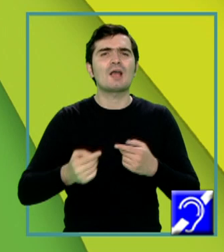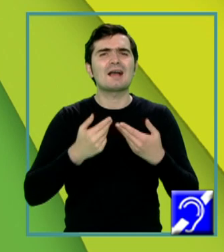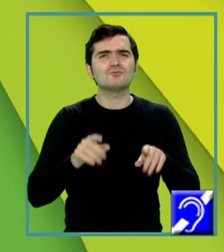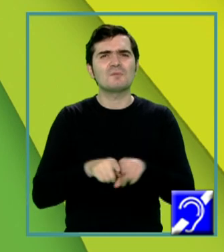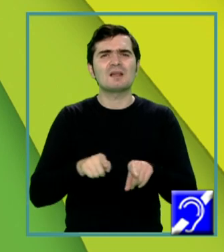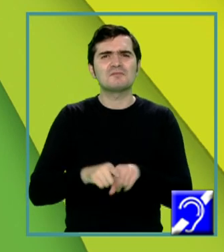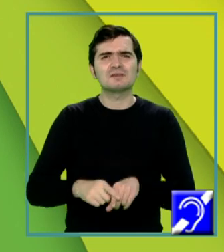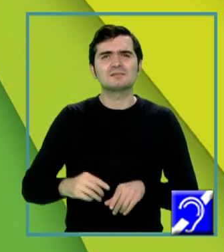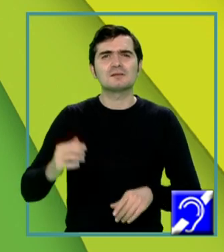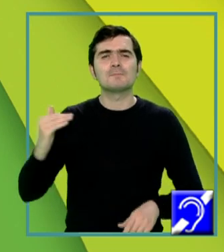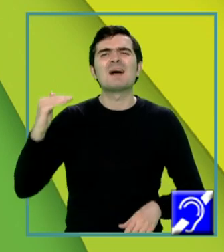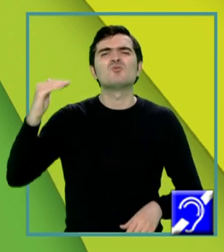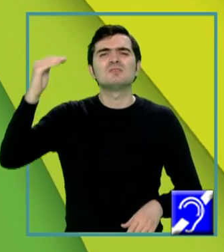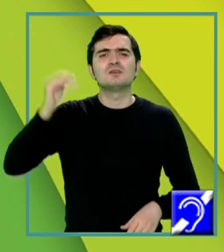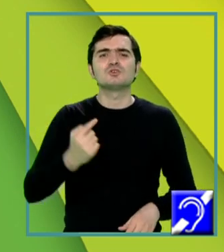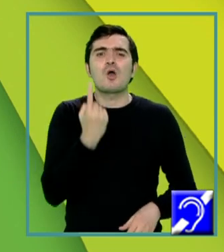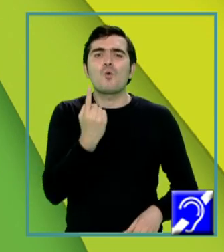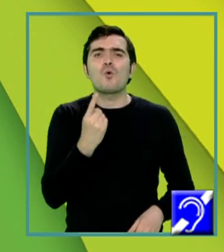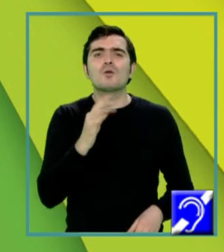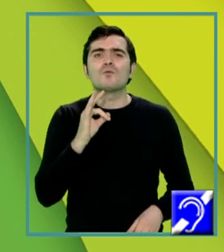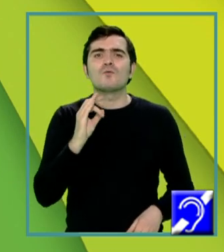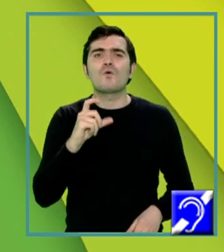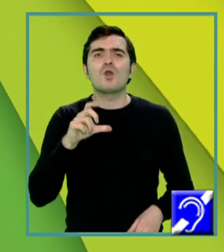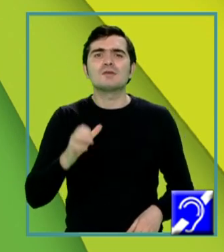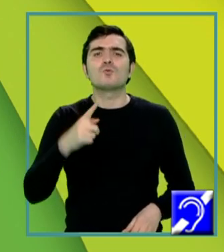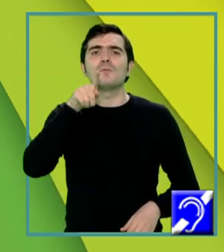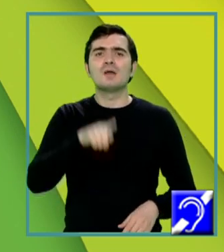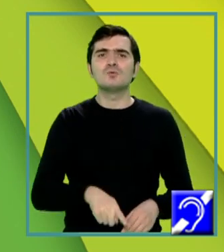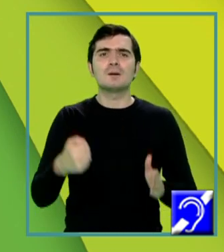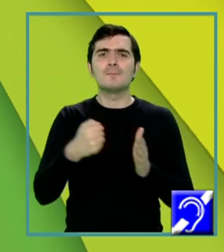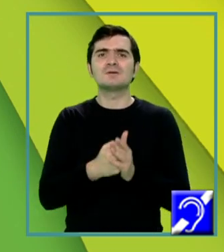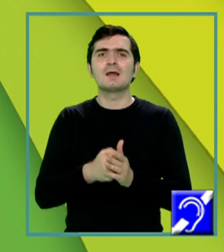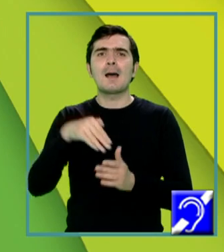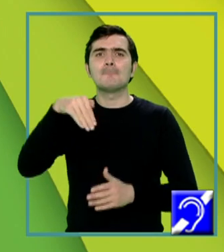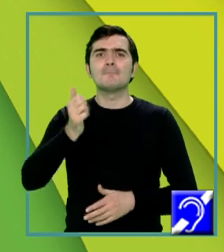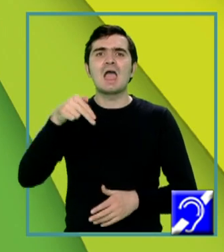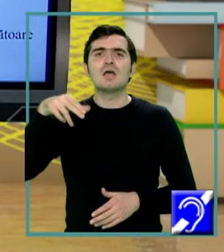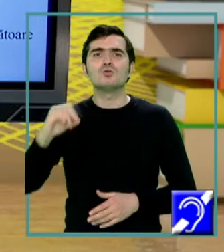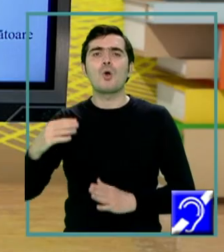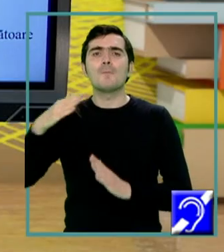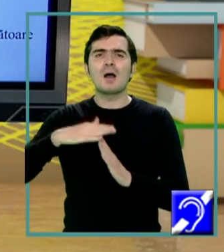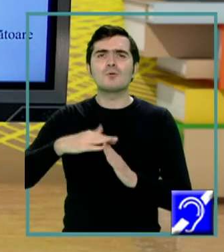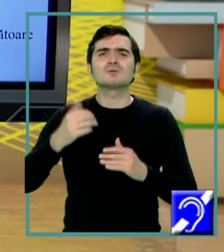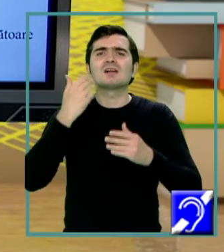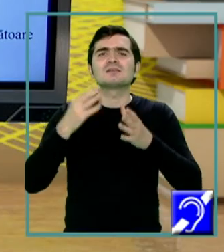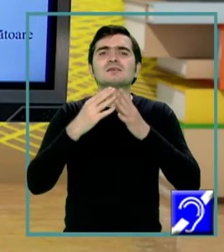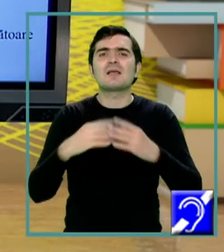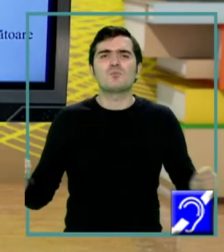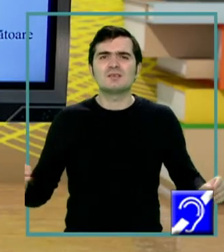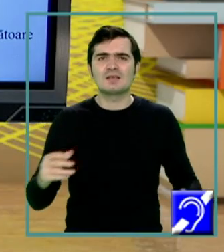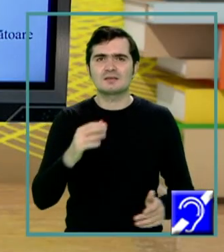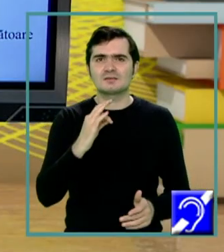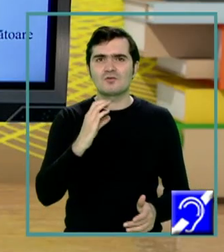un folicul pe lună. Se întâmplă acest lucru până la menopauză, când se epuizează foliculii. În această perioadă,